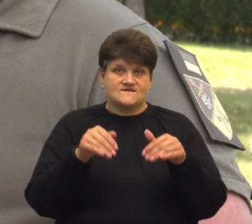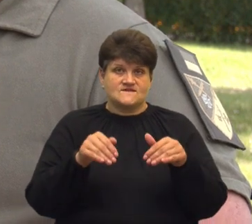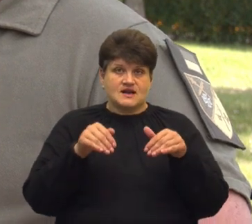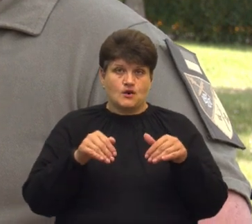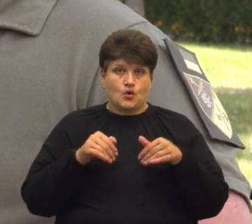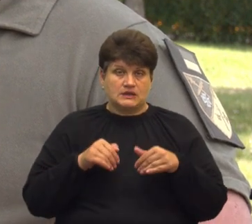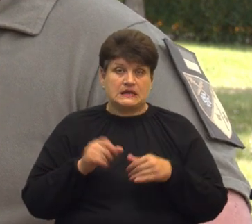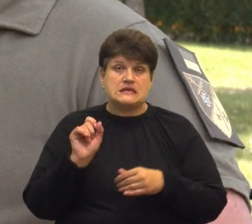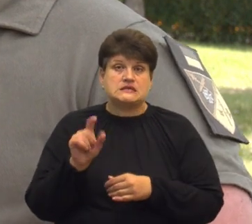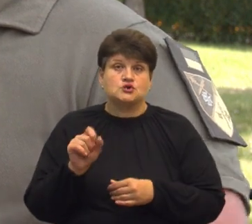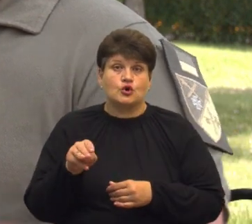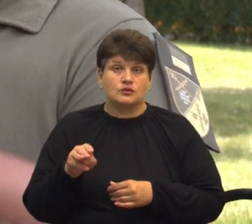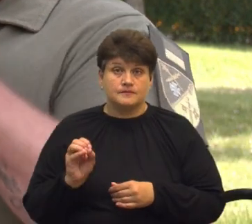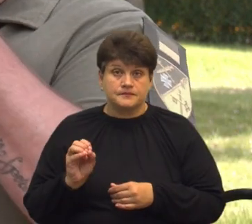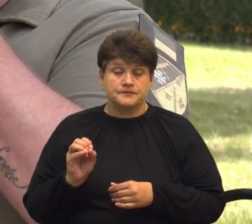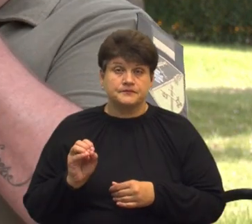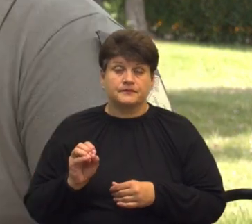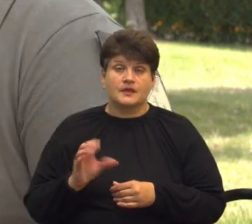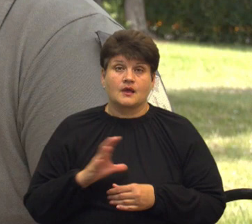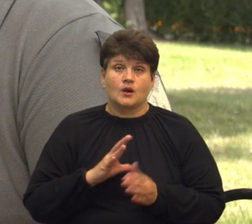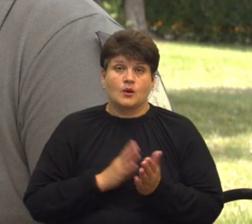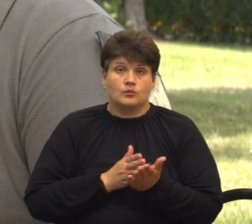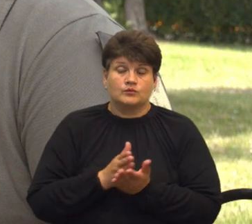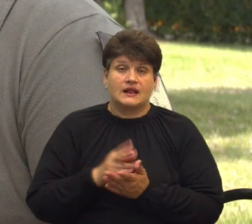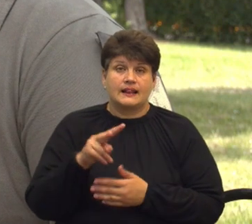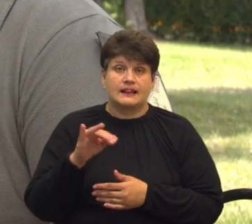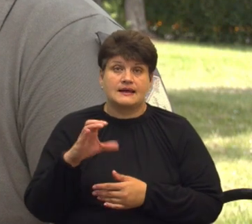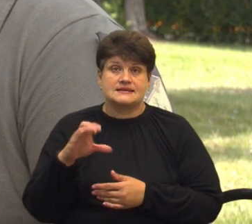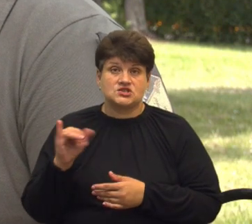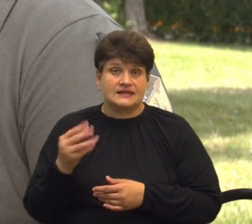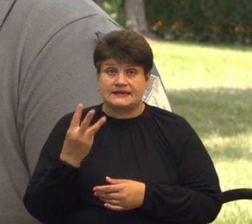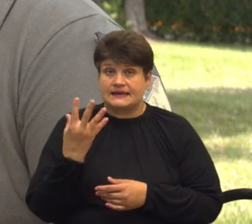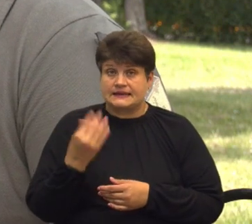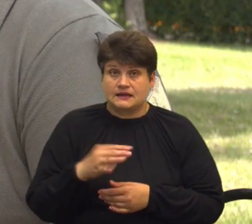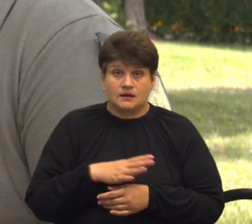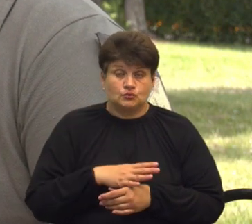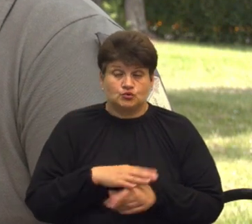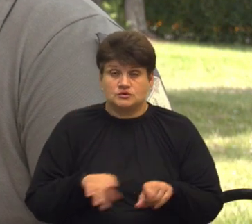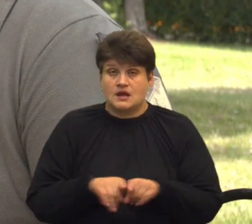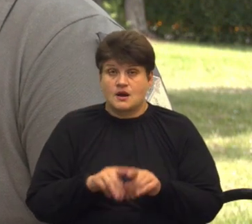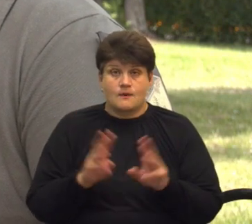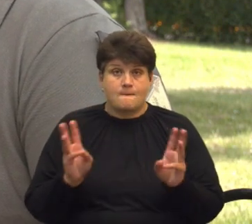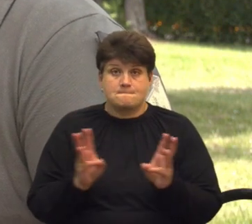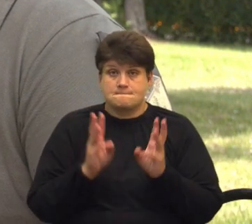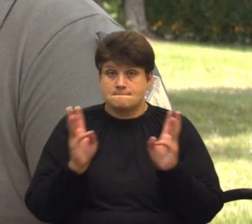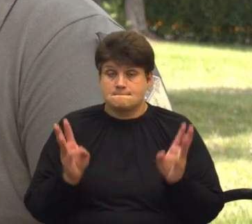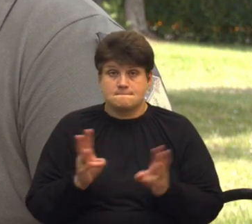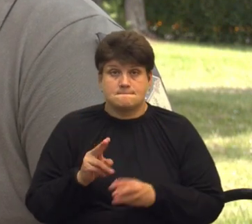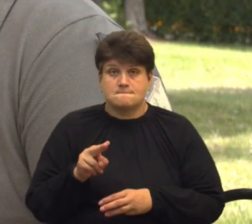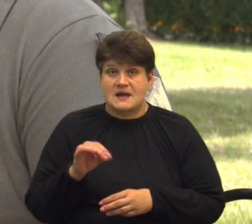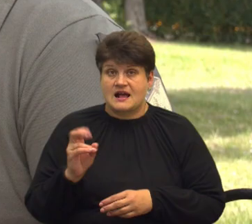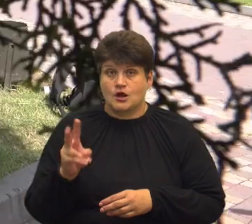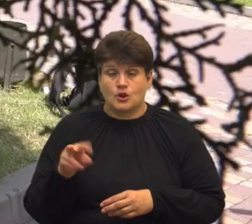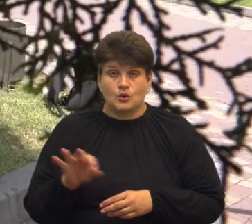і вже були на Лисичанську. Три дні таких було просто пекло. Я не знаю, були